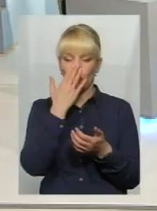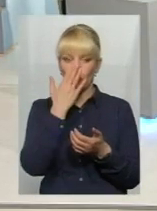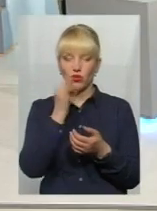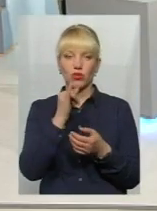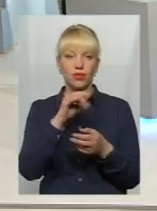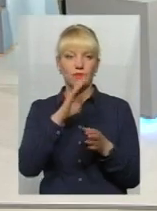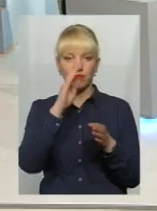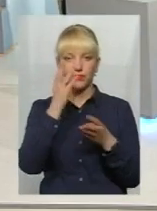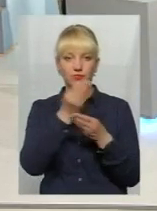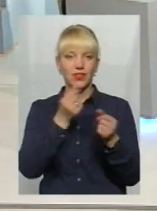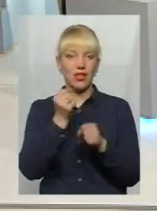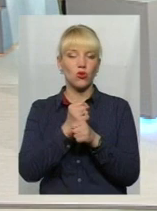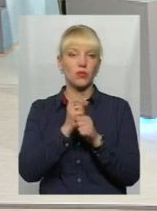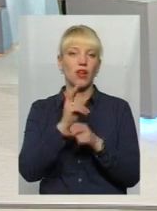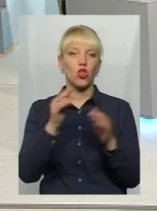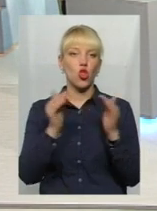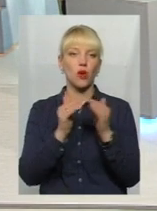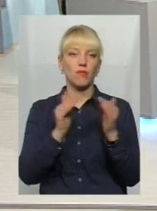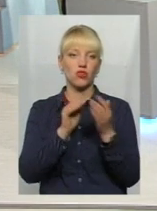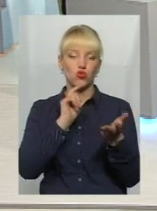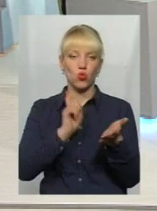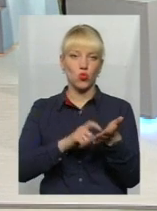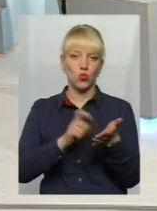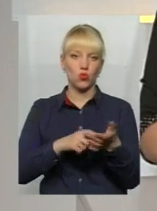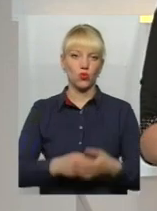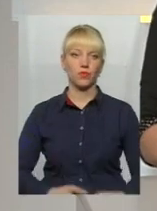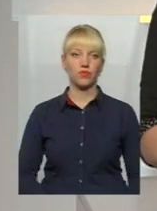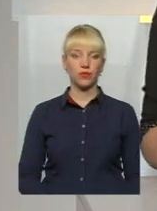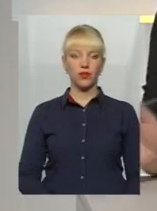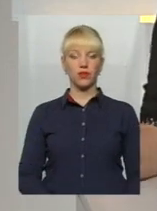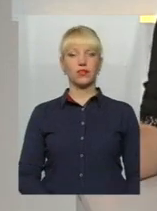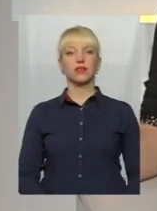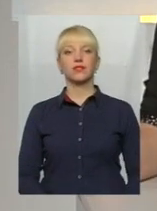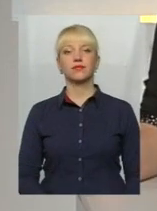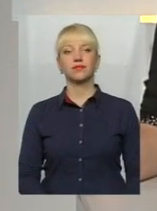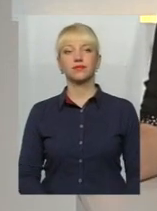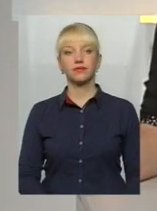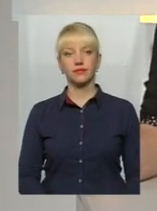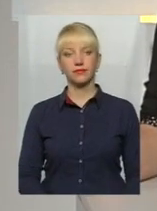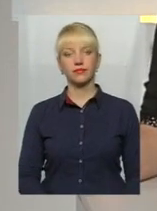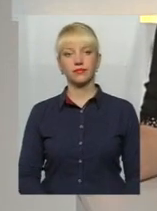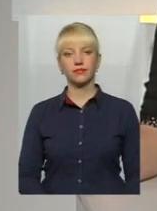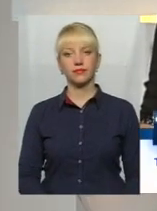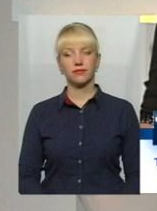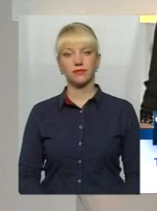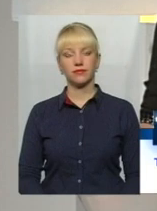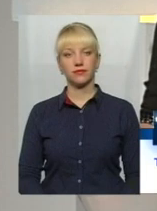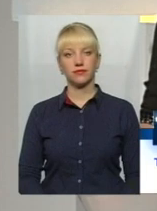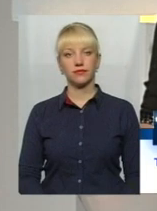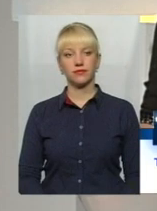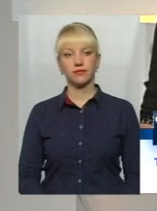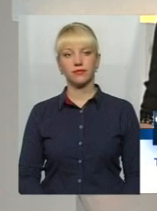Пане Сергій, я вас переб'ю, зараз наш телеглядач буде вам апелювати і потім продовжимо. Доброго дня, ви в ефірі, говоріть, будь ласка. Алло.